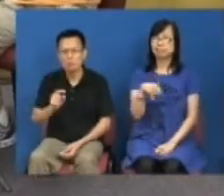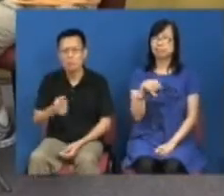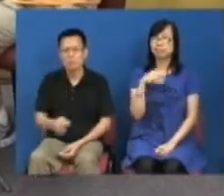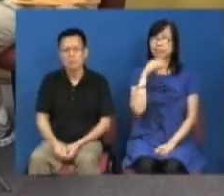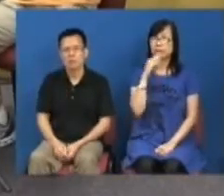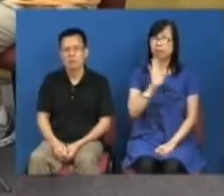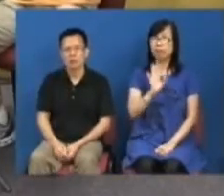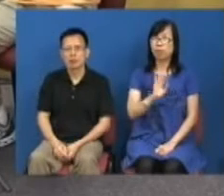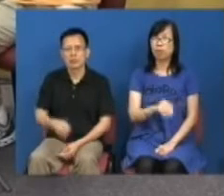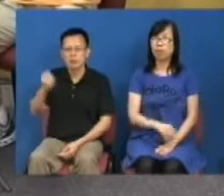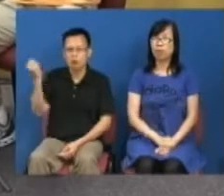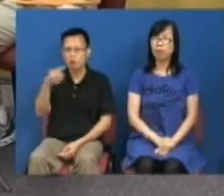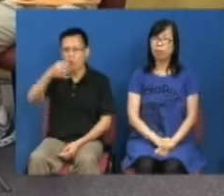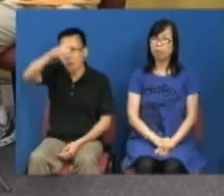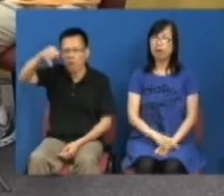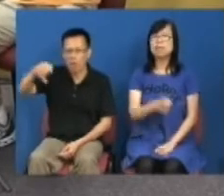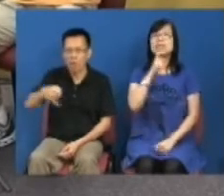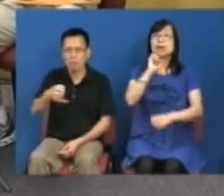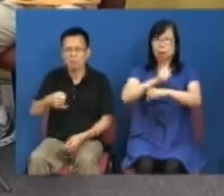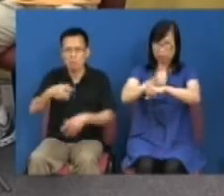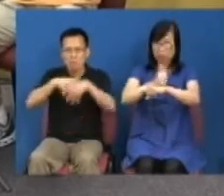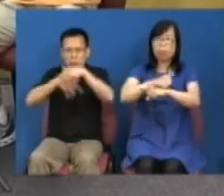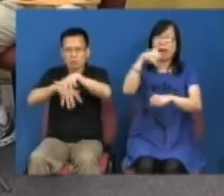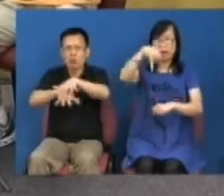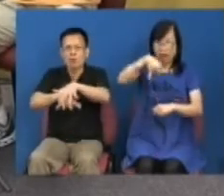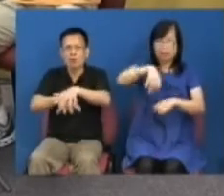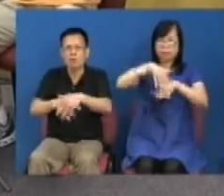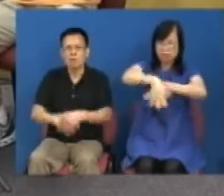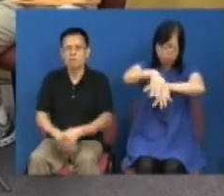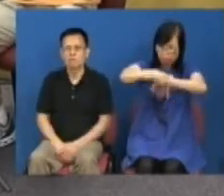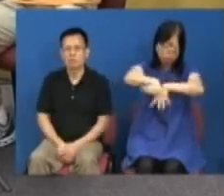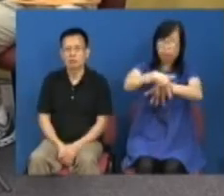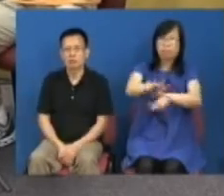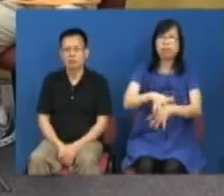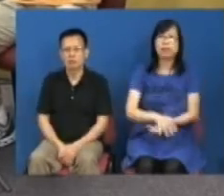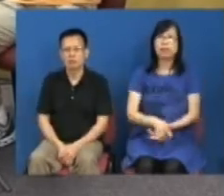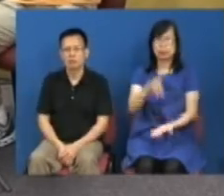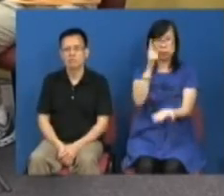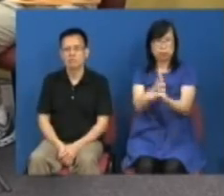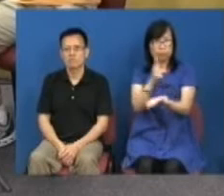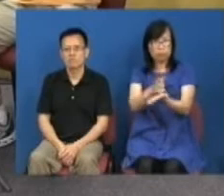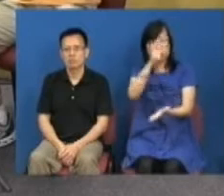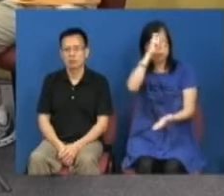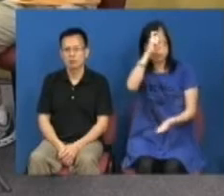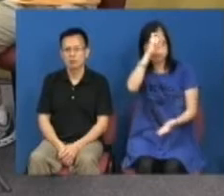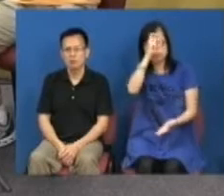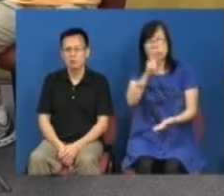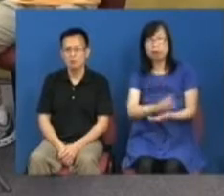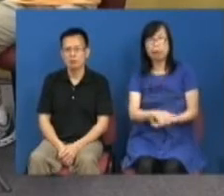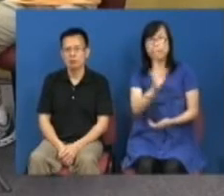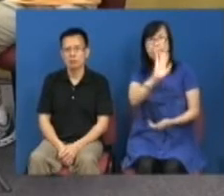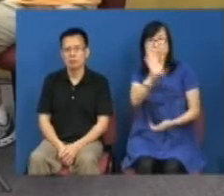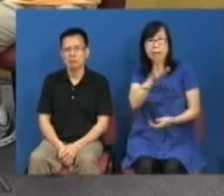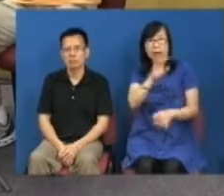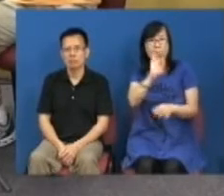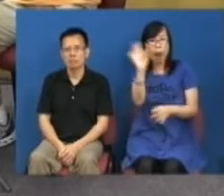没有很清楚交代有机会是下一次的游行就会这样做这个是重要的记住这种就不是说